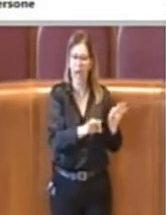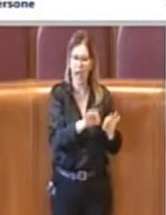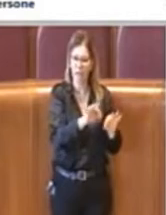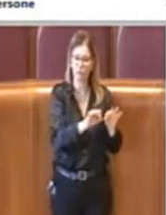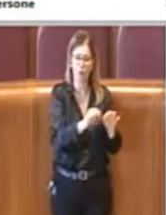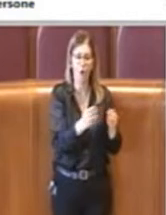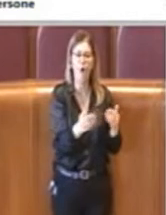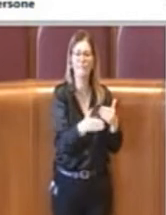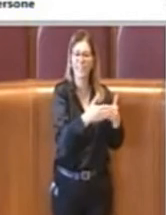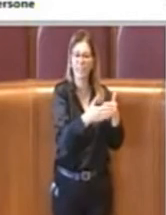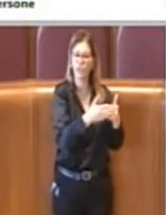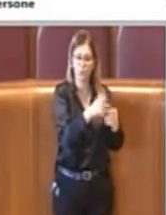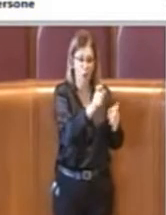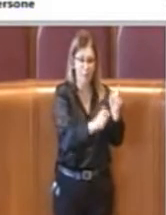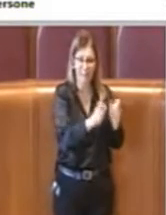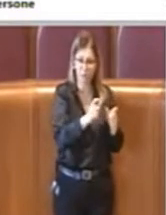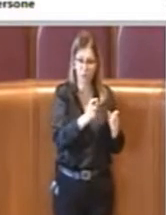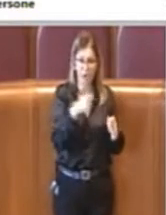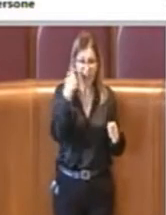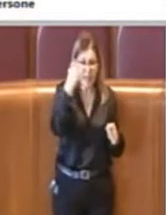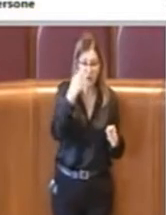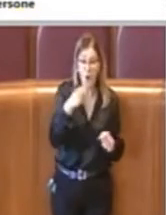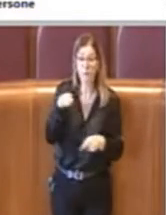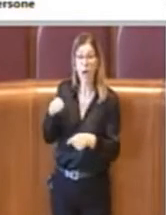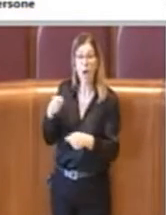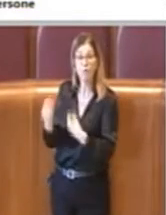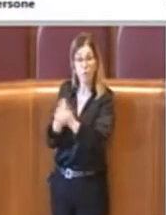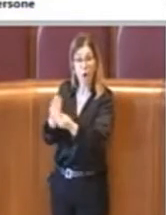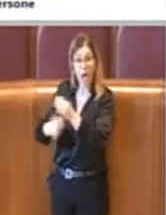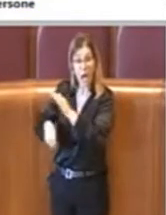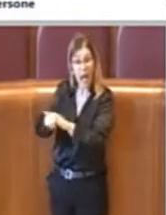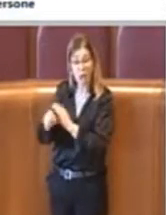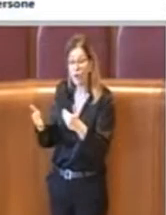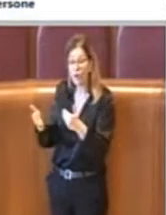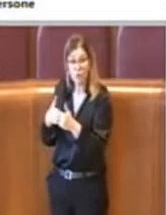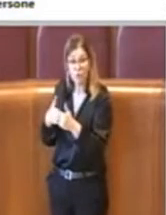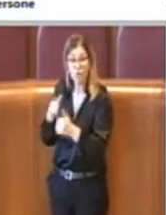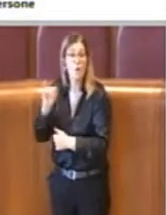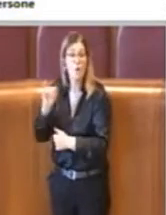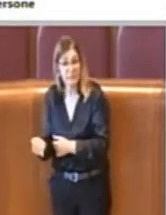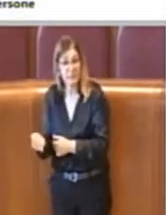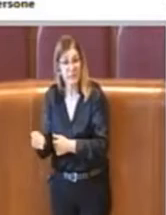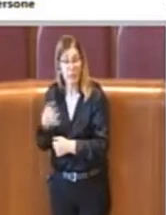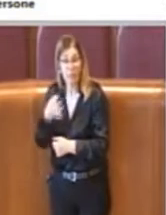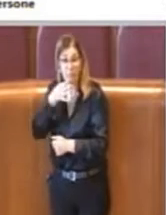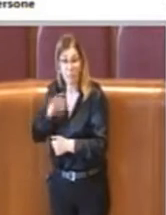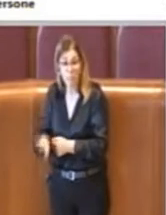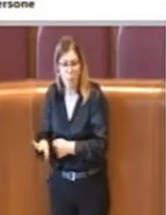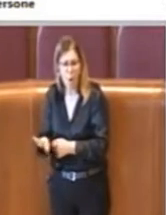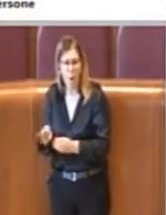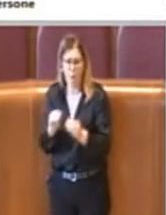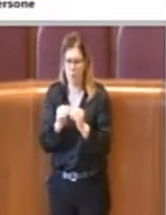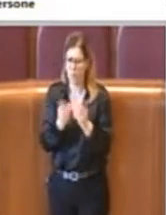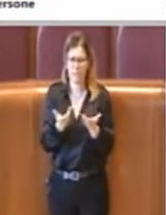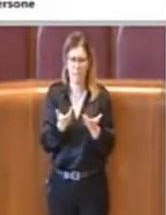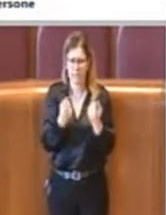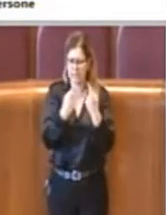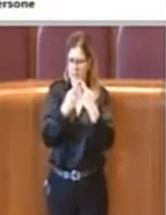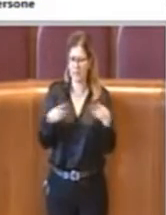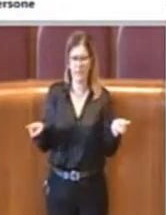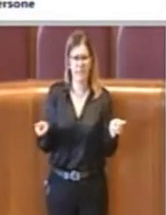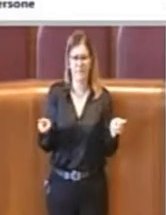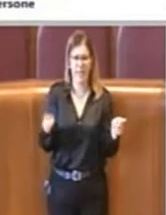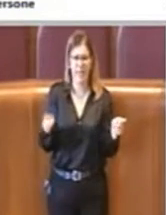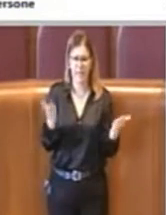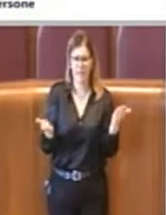Una riflessione su questo punto di vista, su diversità di trattamento e su quanto è emerso anche nel pubblico spettacolo,